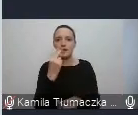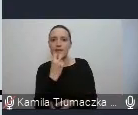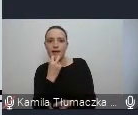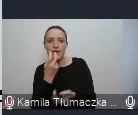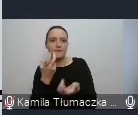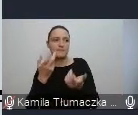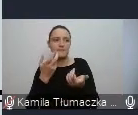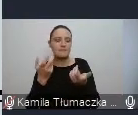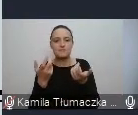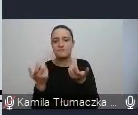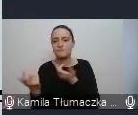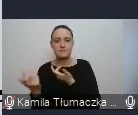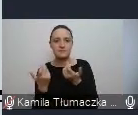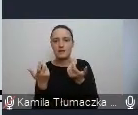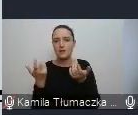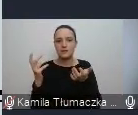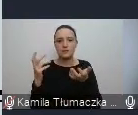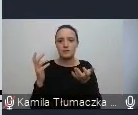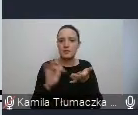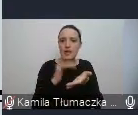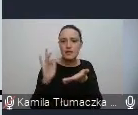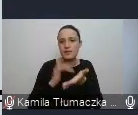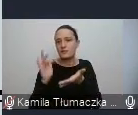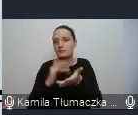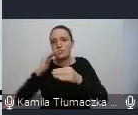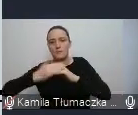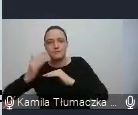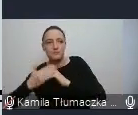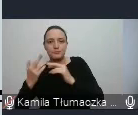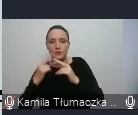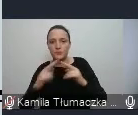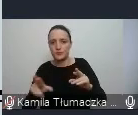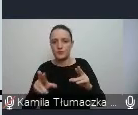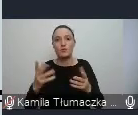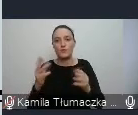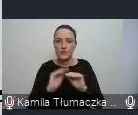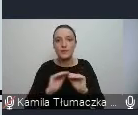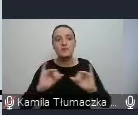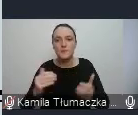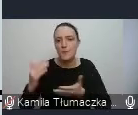mają pomagać innym w terapii. To, co Państwu powiedziałam,